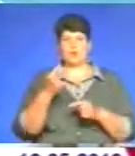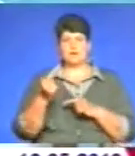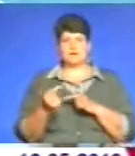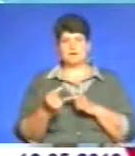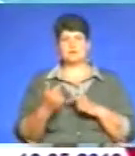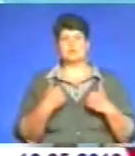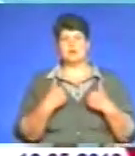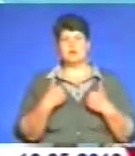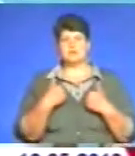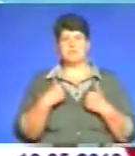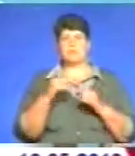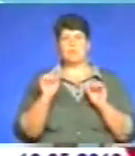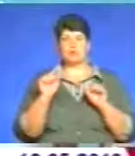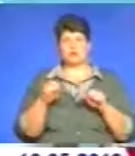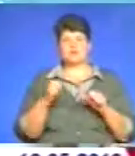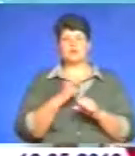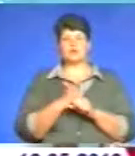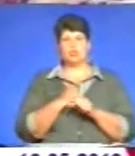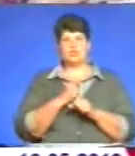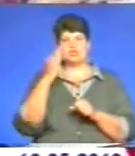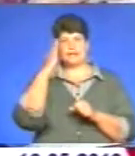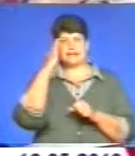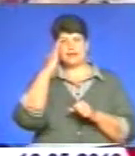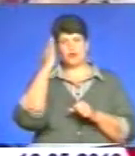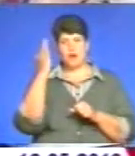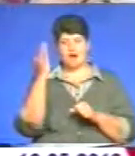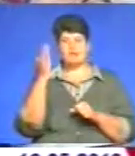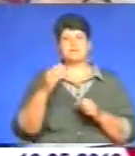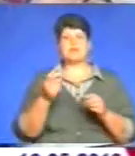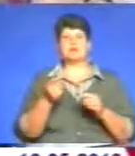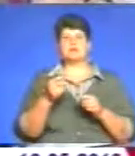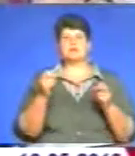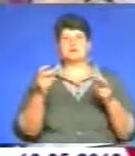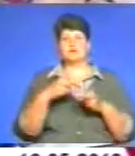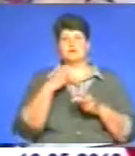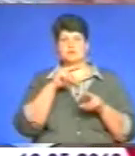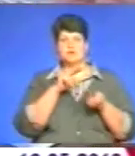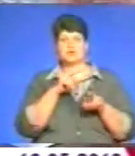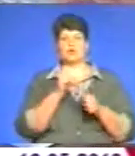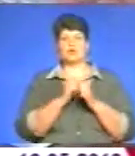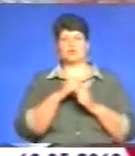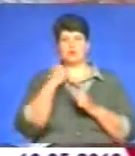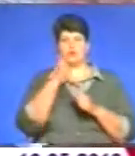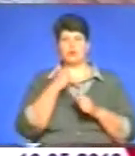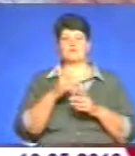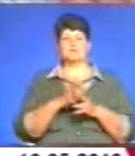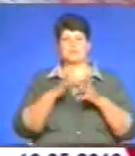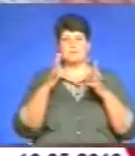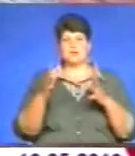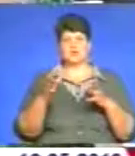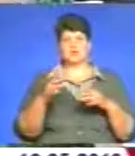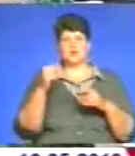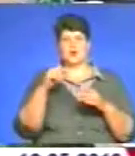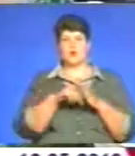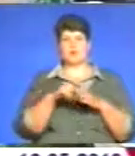наш потенціал робочий, інтелектуальний. Фахівці спостерігають, з кожним роком все більшу роль відводять батькові